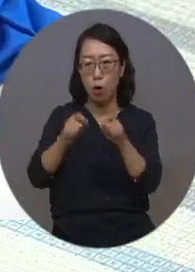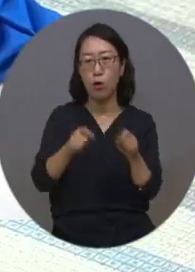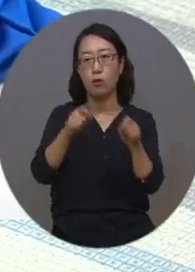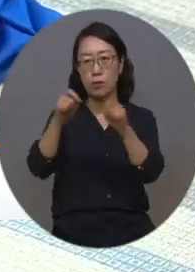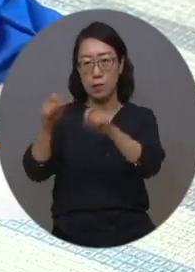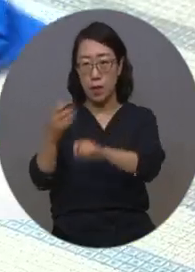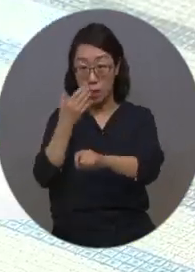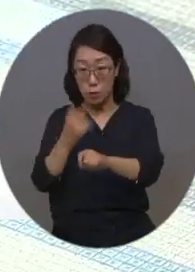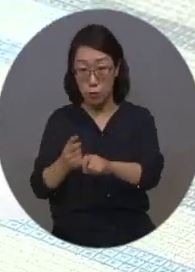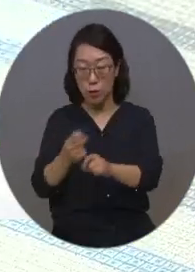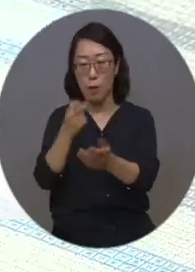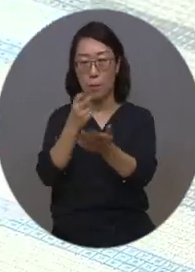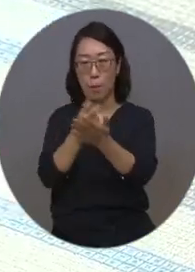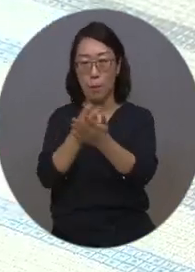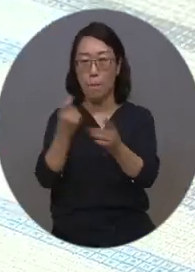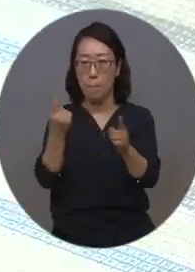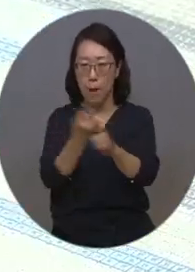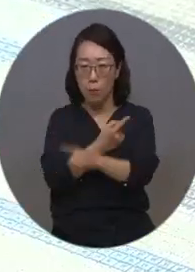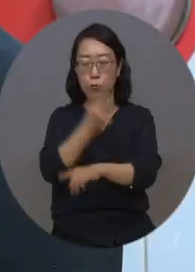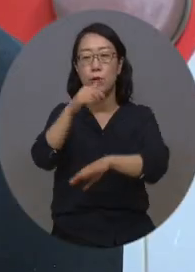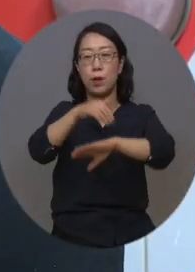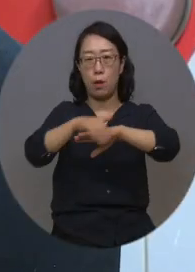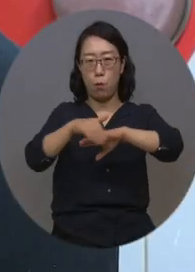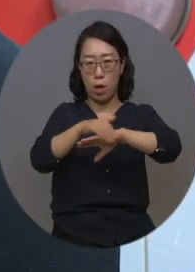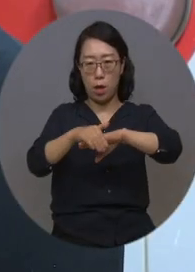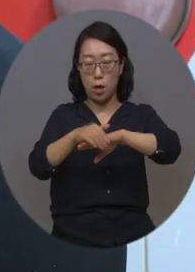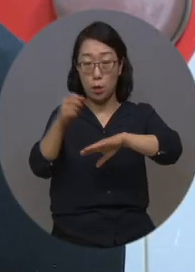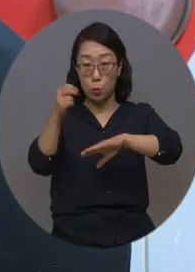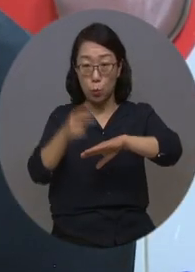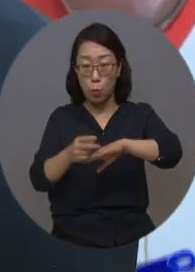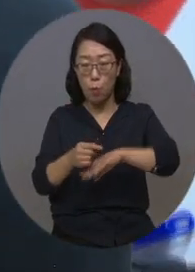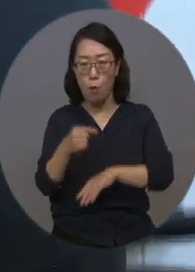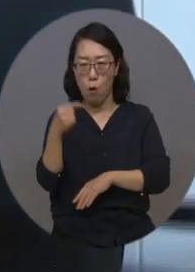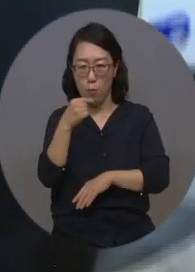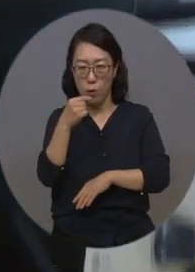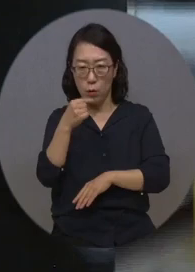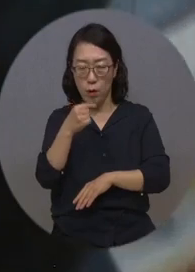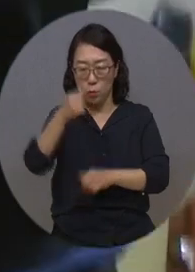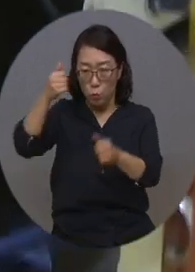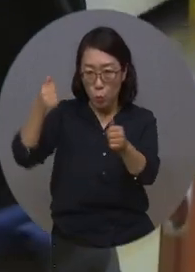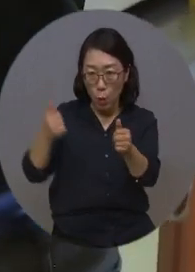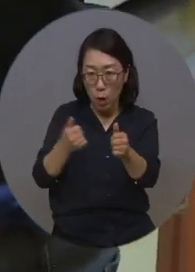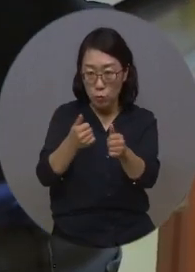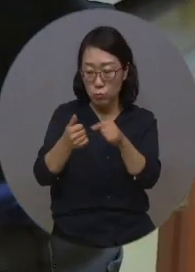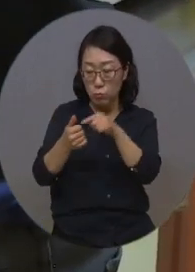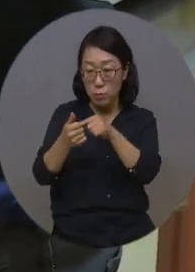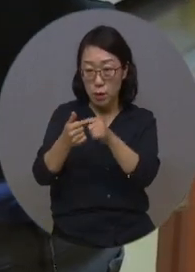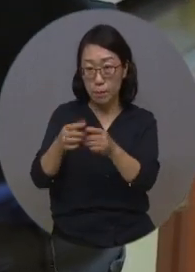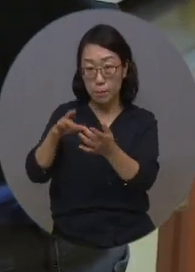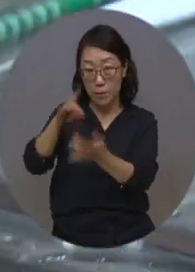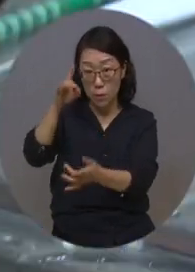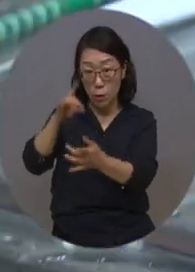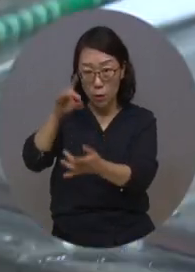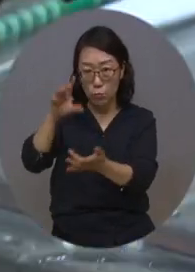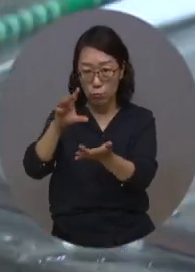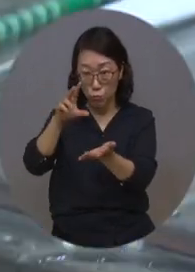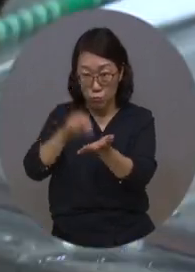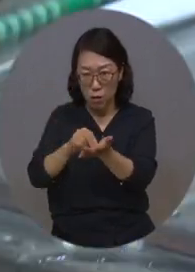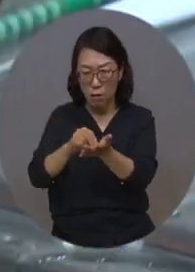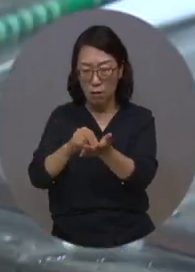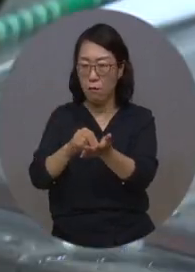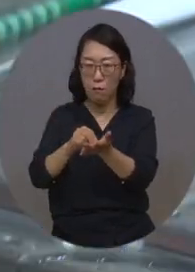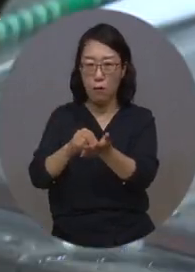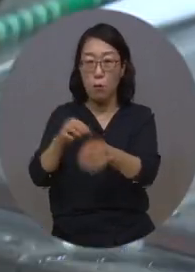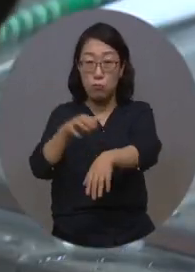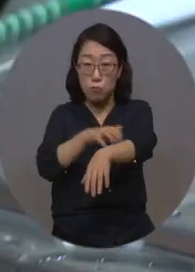있도록 제도화할 계획입니다. 또한 엄격한 후견인 지정 기준과 절차 등으로 발생하는 보호 중인